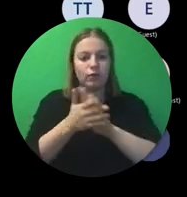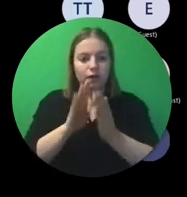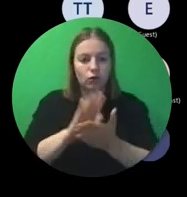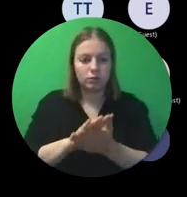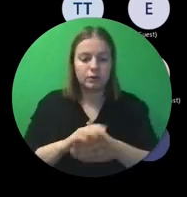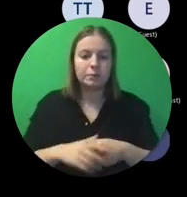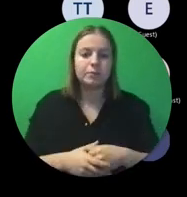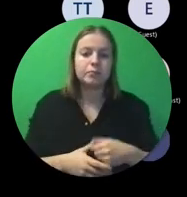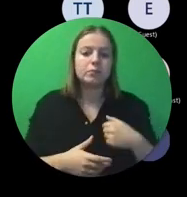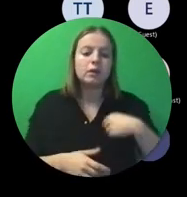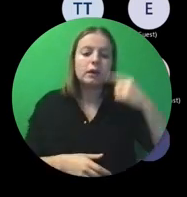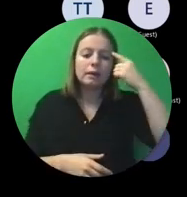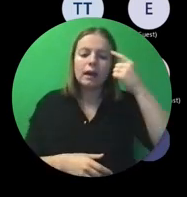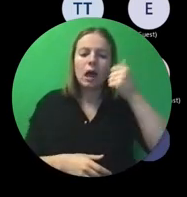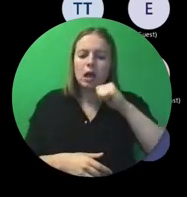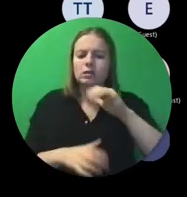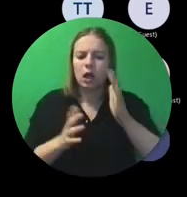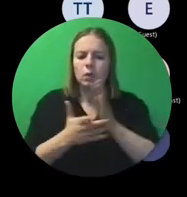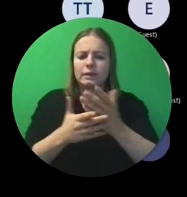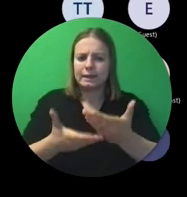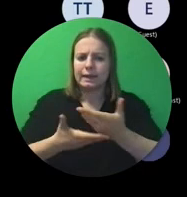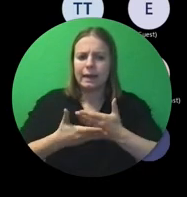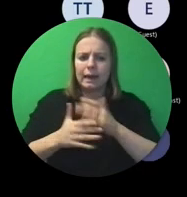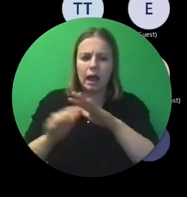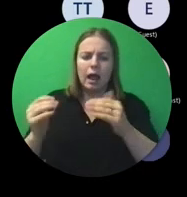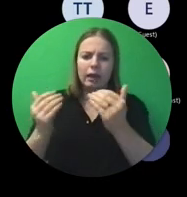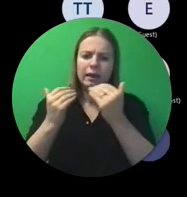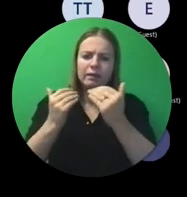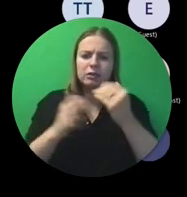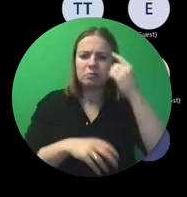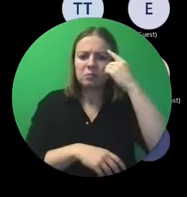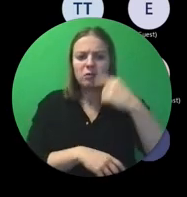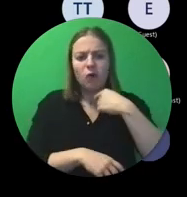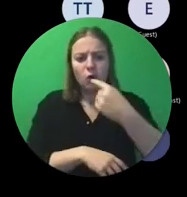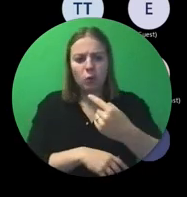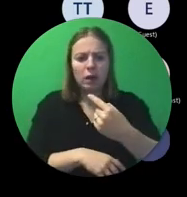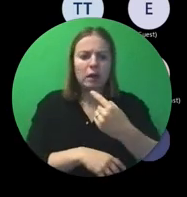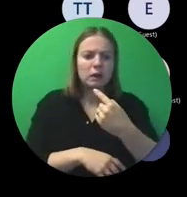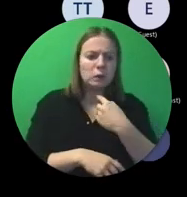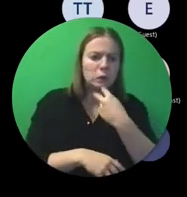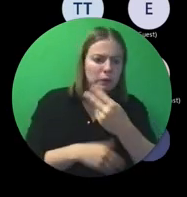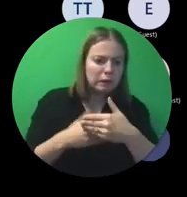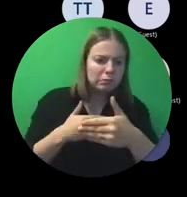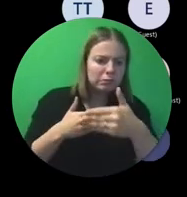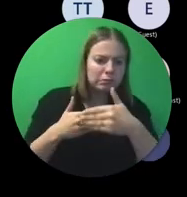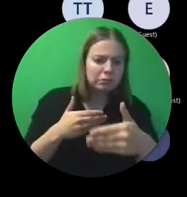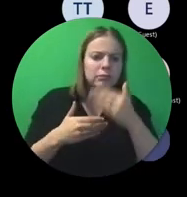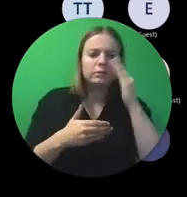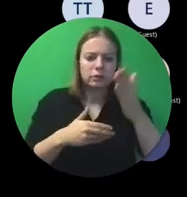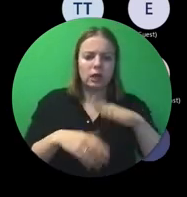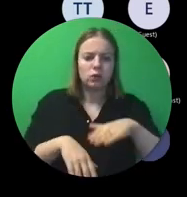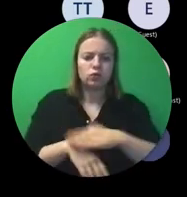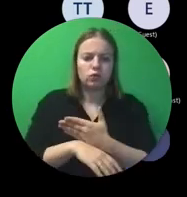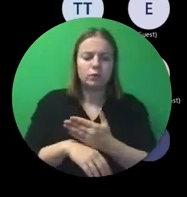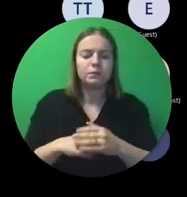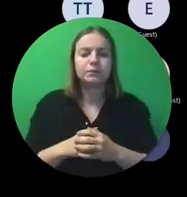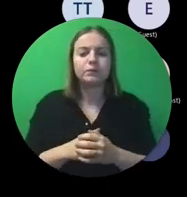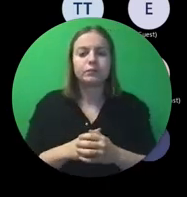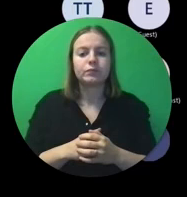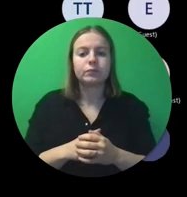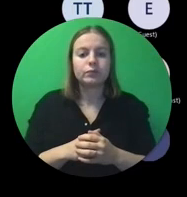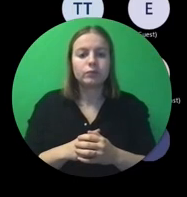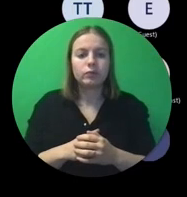Ik vermoed dat als we die al hebben gekregen, dat dat volgende week, de komende weken, alleszins zal gebeuren. Ook sowieso